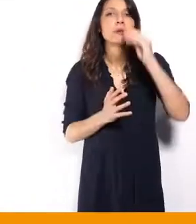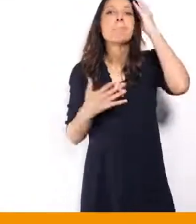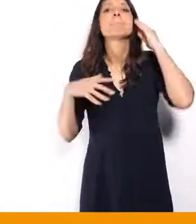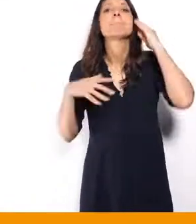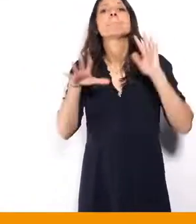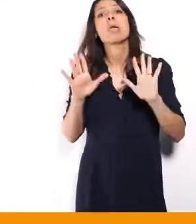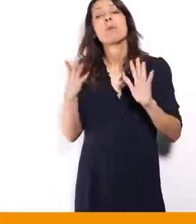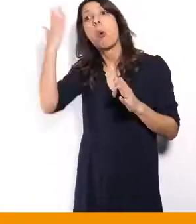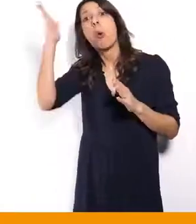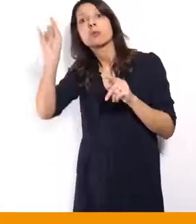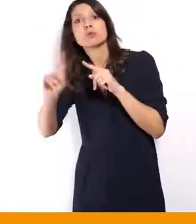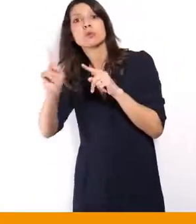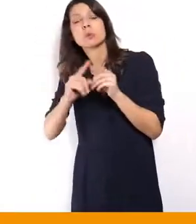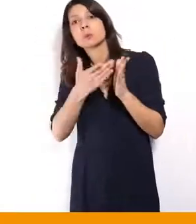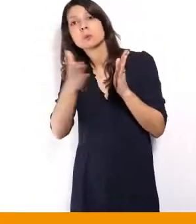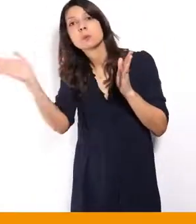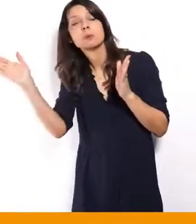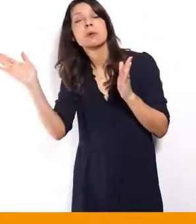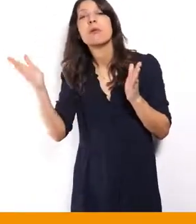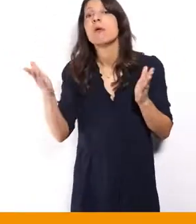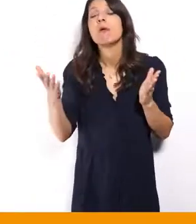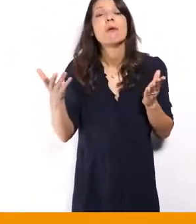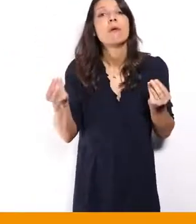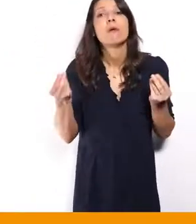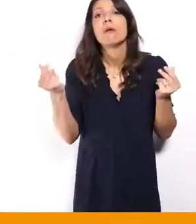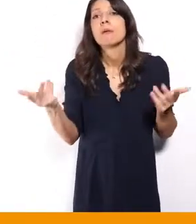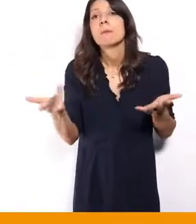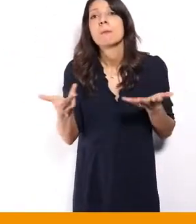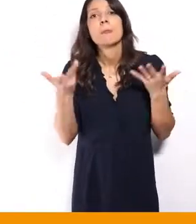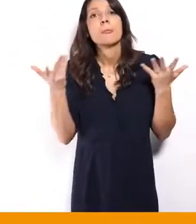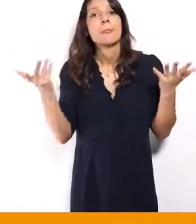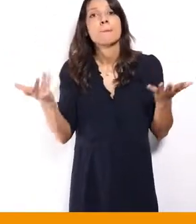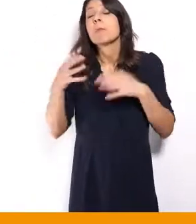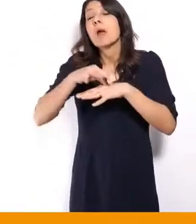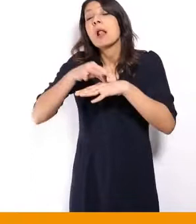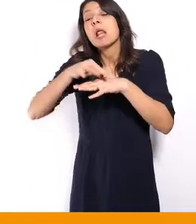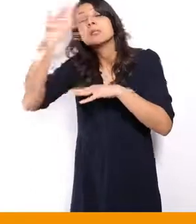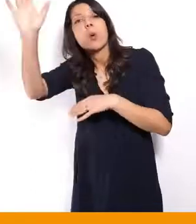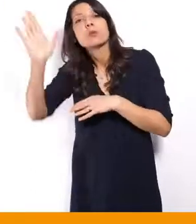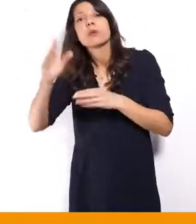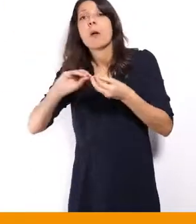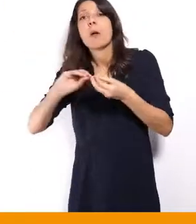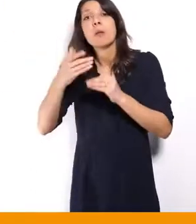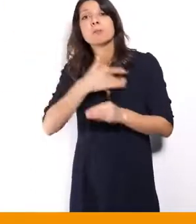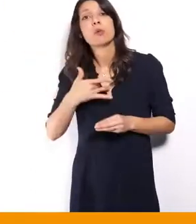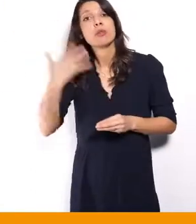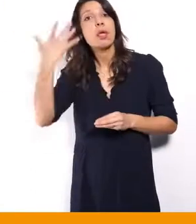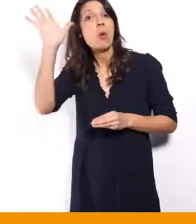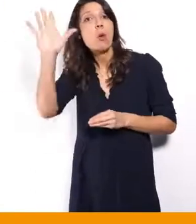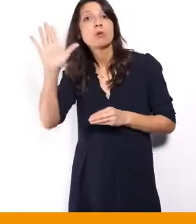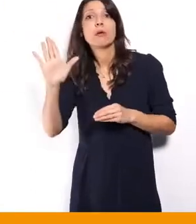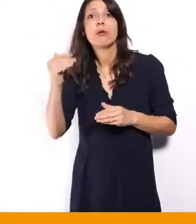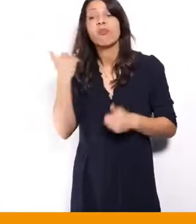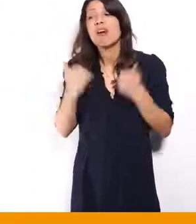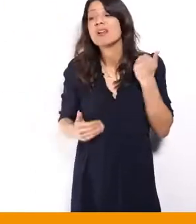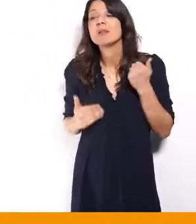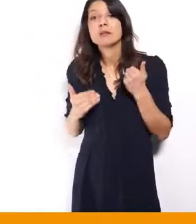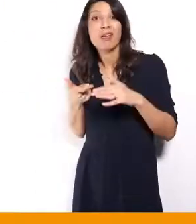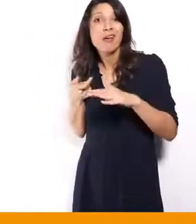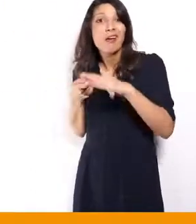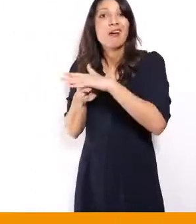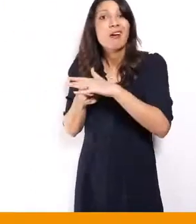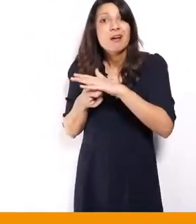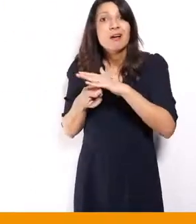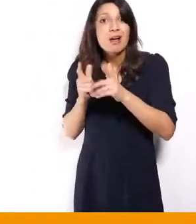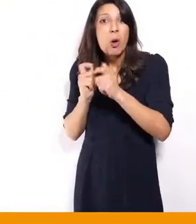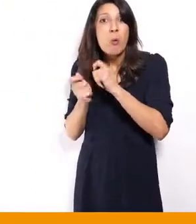pour plein d'aspects, pour plein d'autres maladies, et puis d'autres problèmes de santé et d'invalidité, là, non. Et pourtant, c